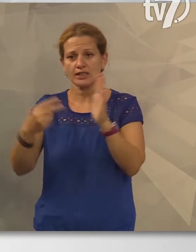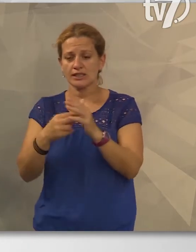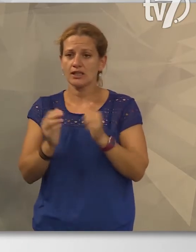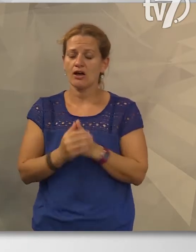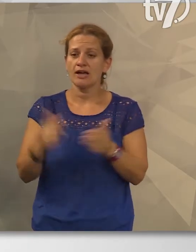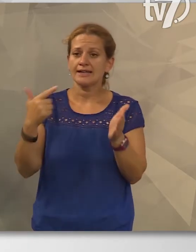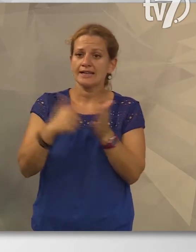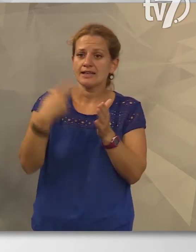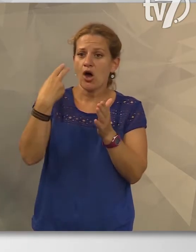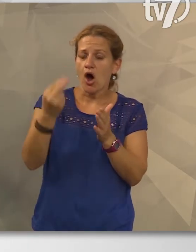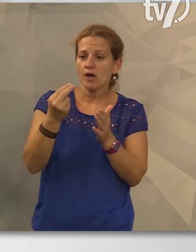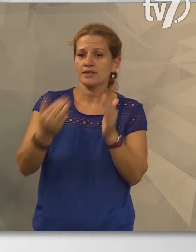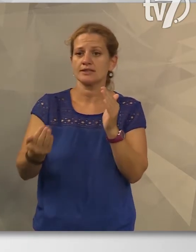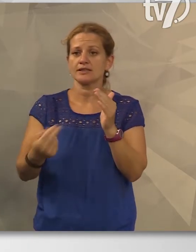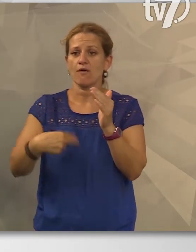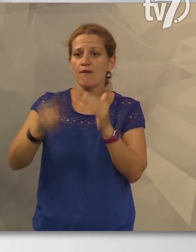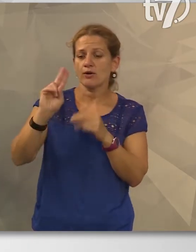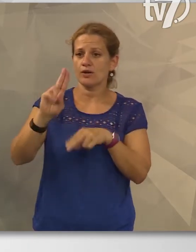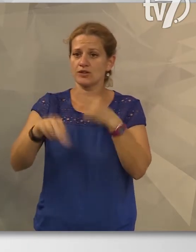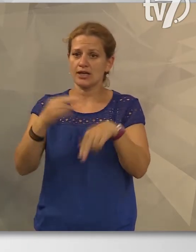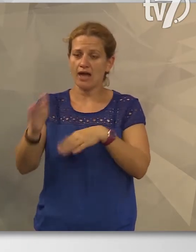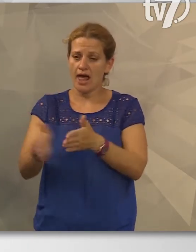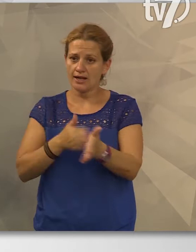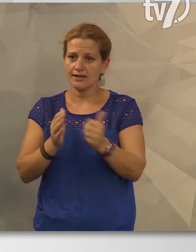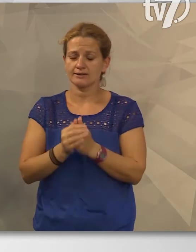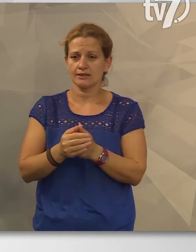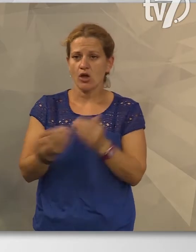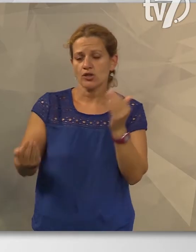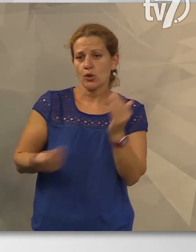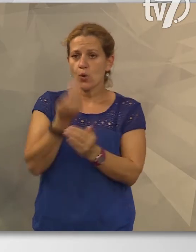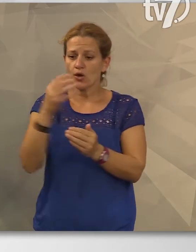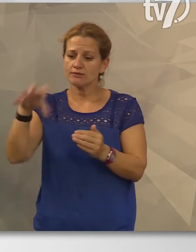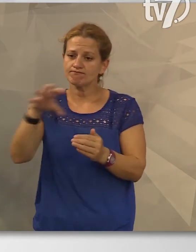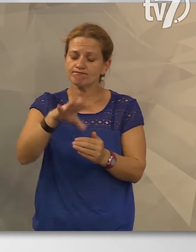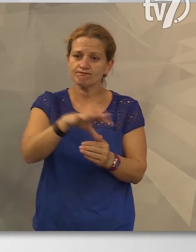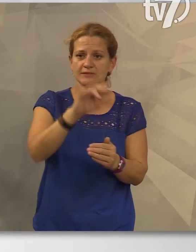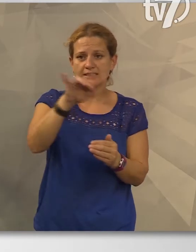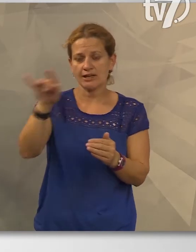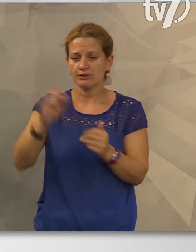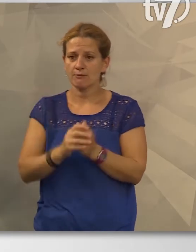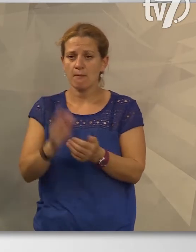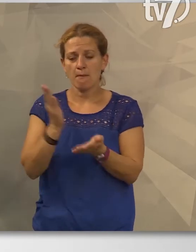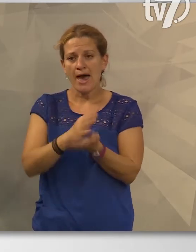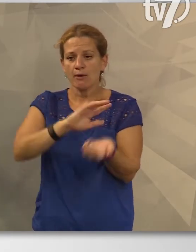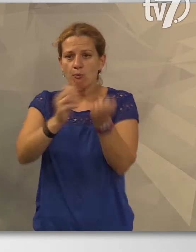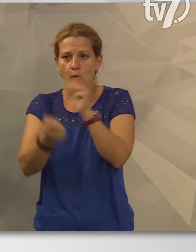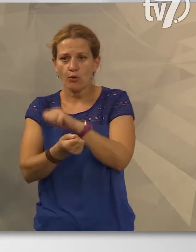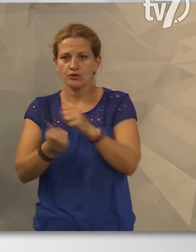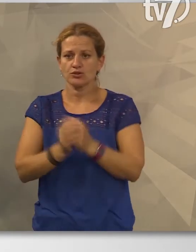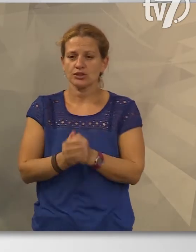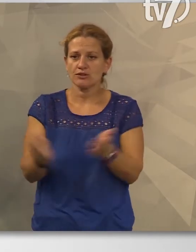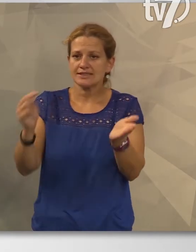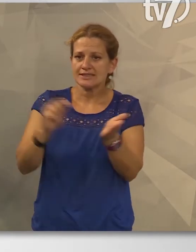felülvizsgálata elkezdődött, az új térségek kijelölése vélhetően a már módosított cél és